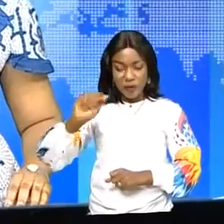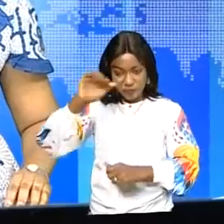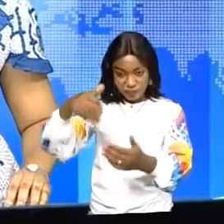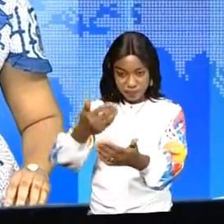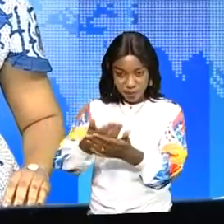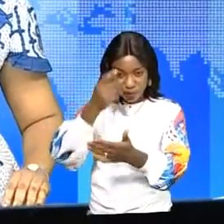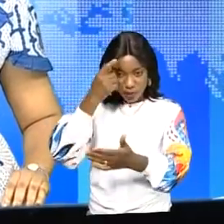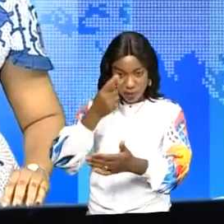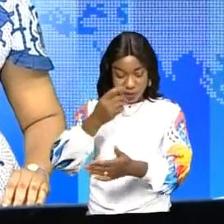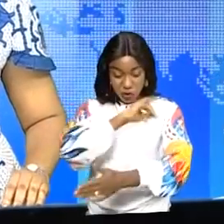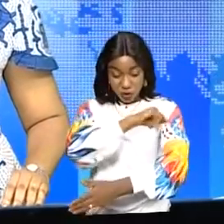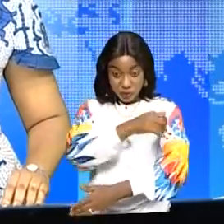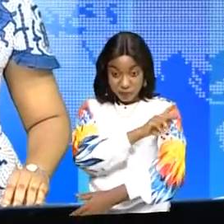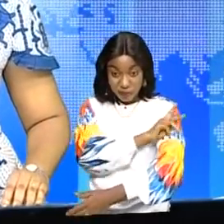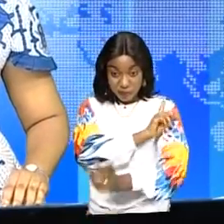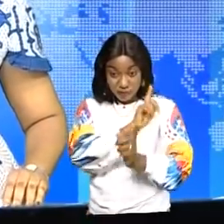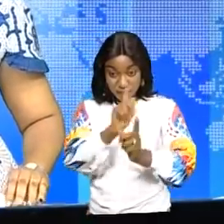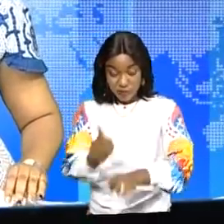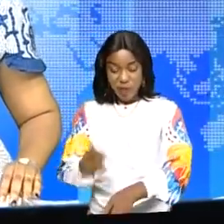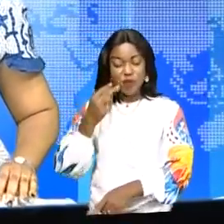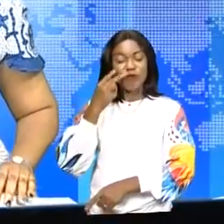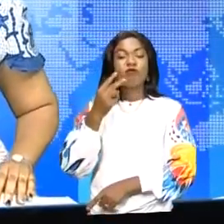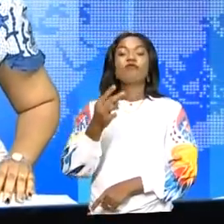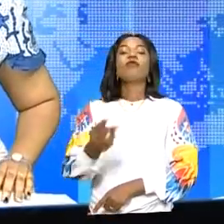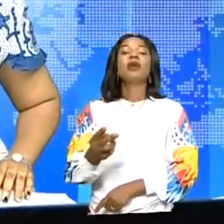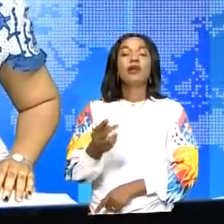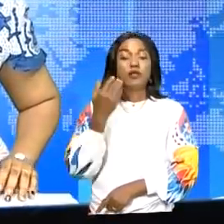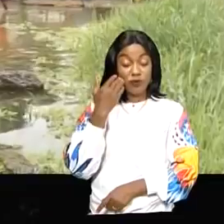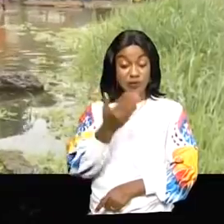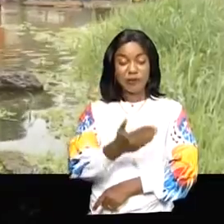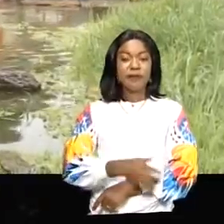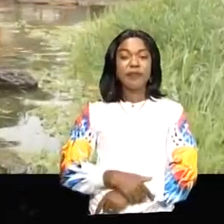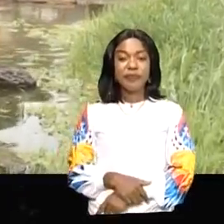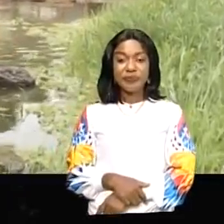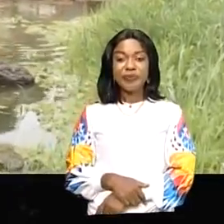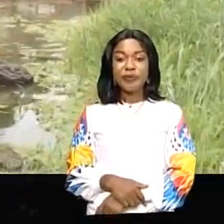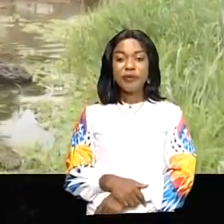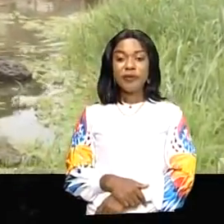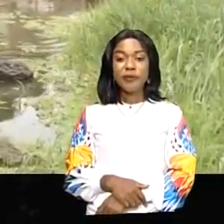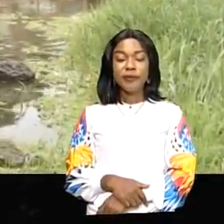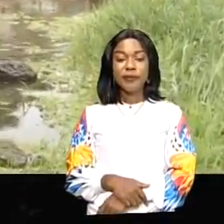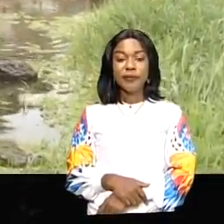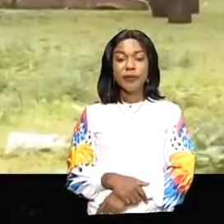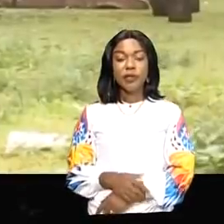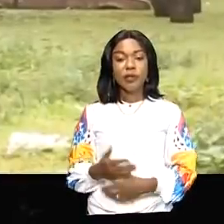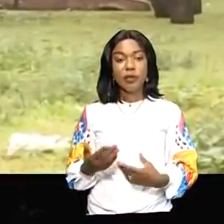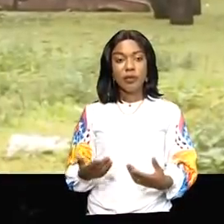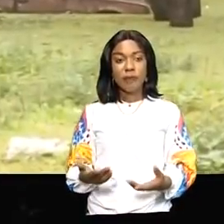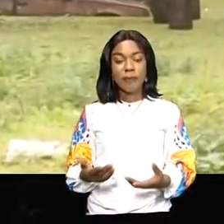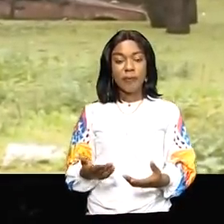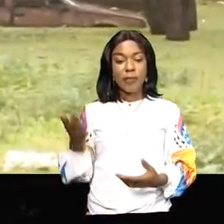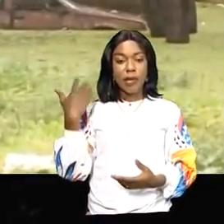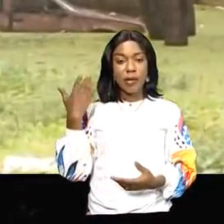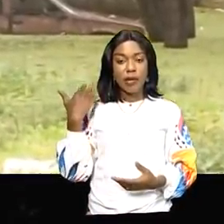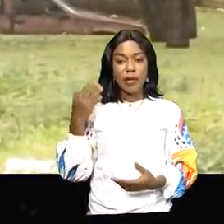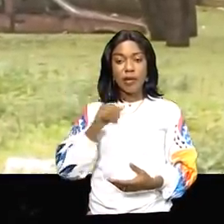prépare les esprits au passage des bulldozers. Alain Dicaille. Il n pas seulement marécageé, mais il est